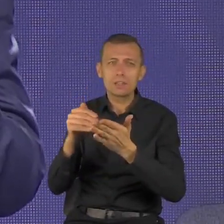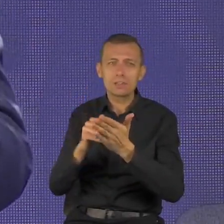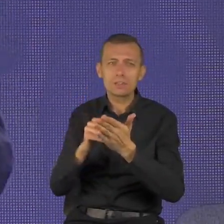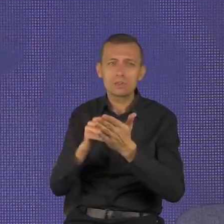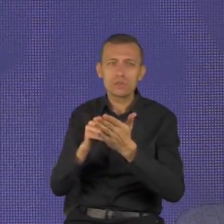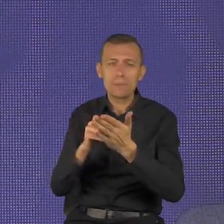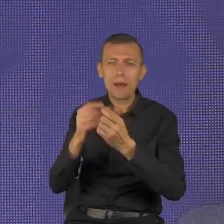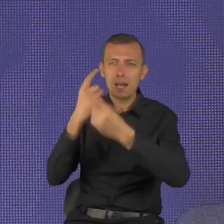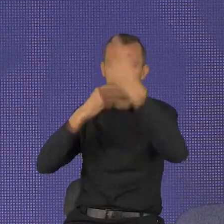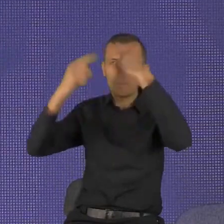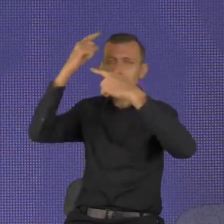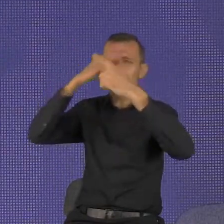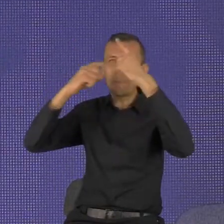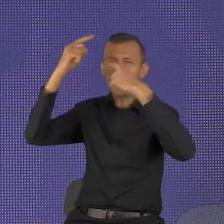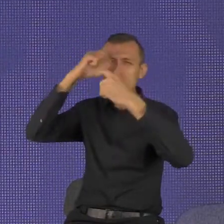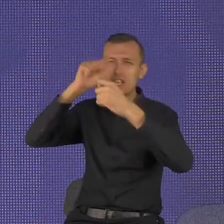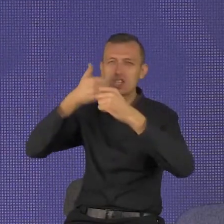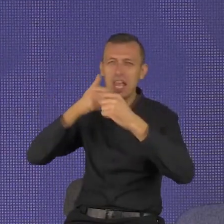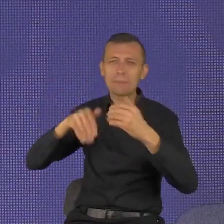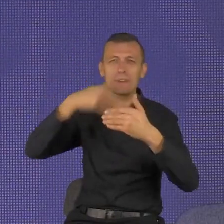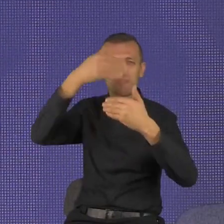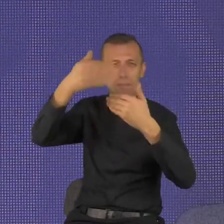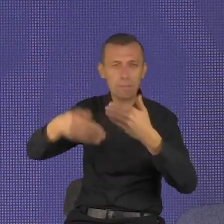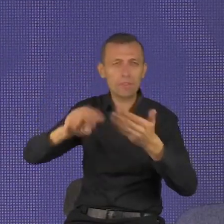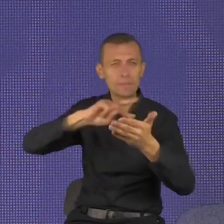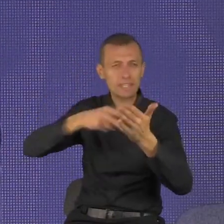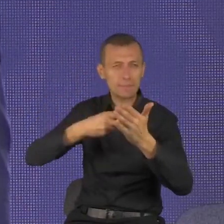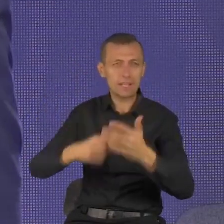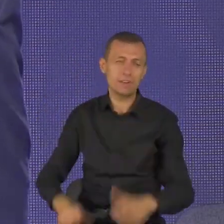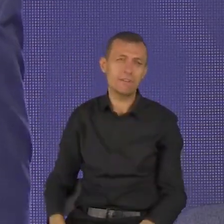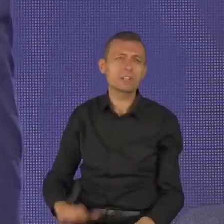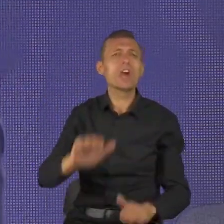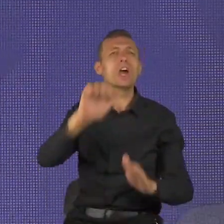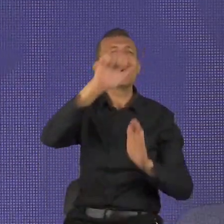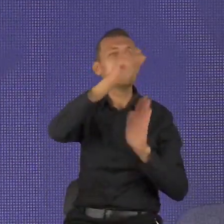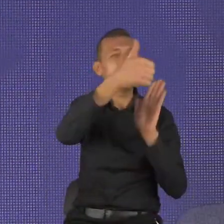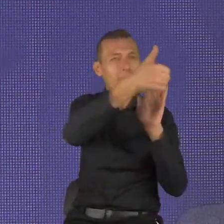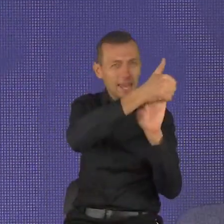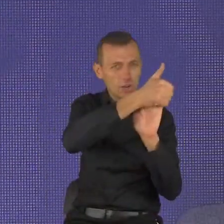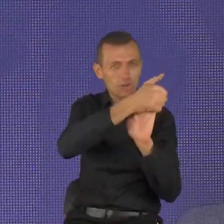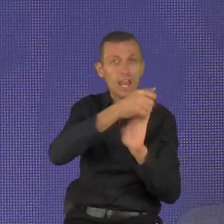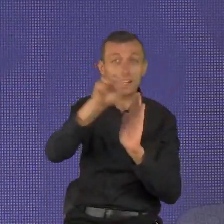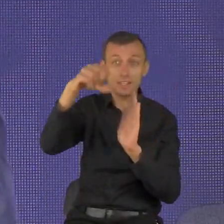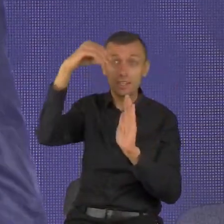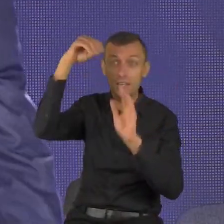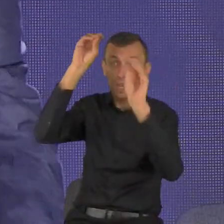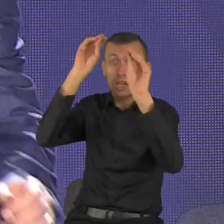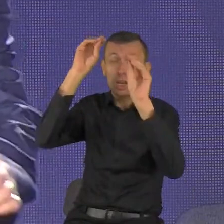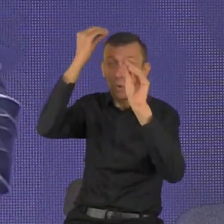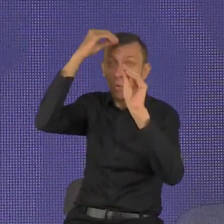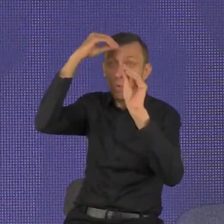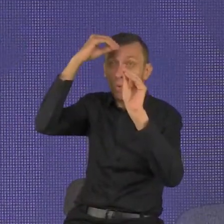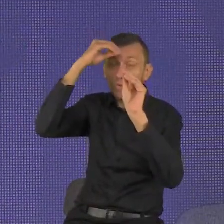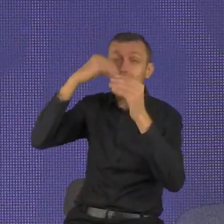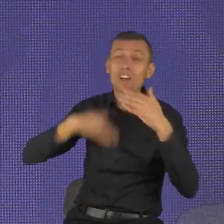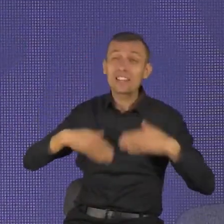Po pierwsze więc ucz się być zadowolonym. Po drugie słuchaj zanim powiesz i po trzecie